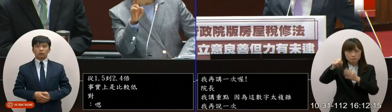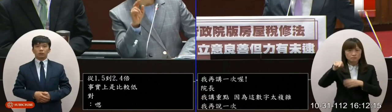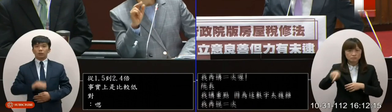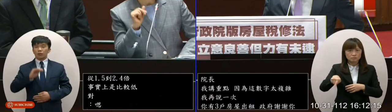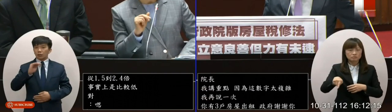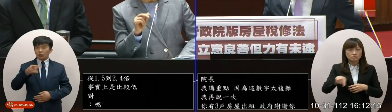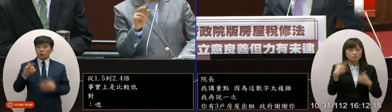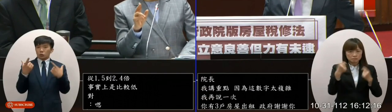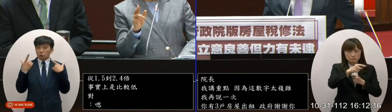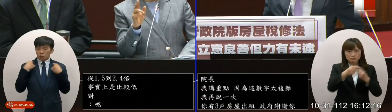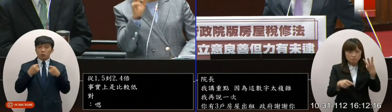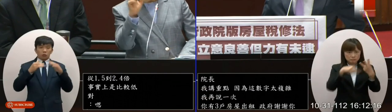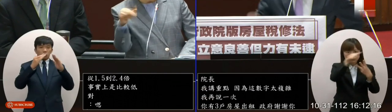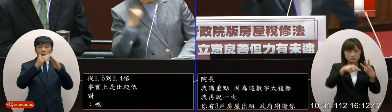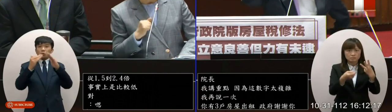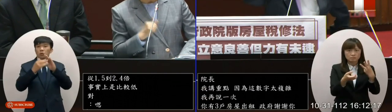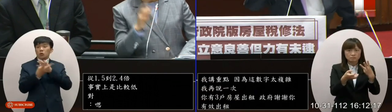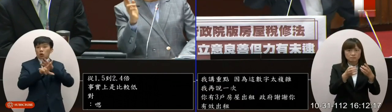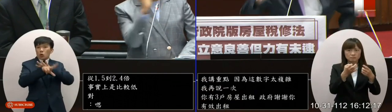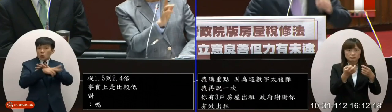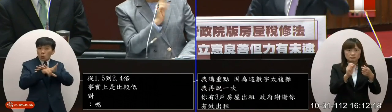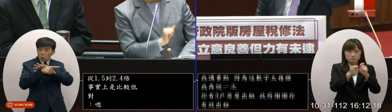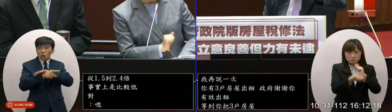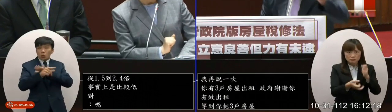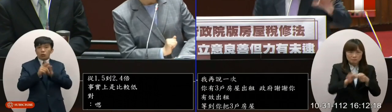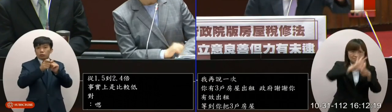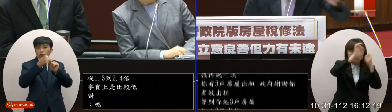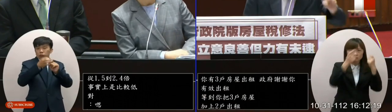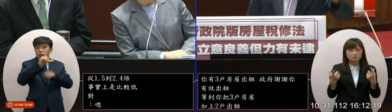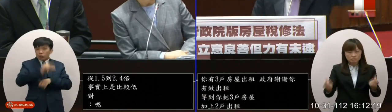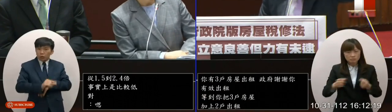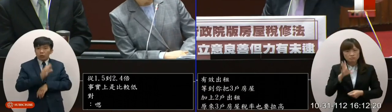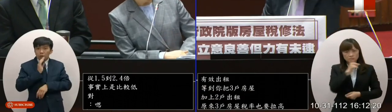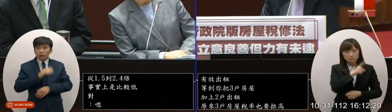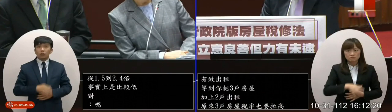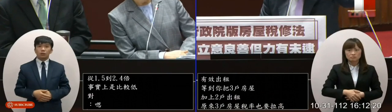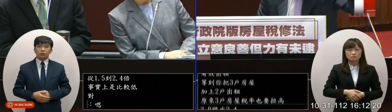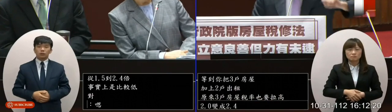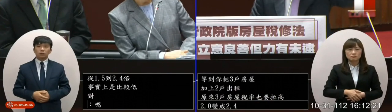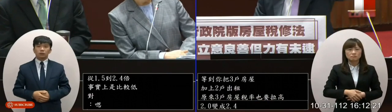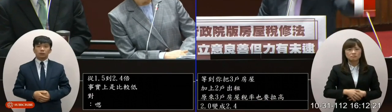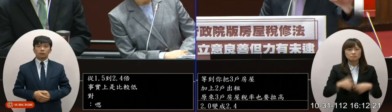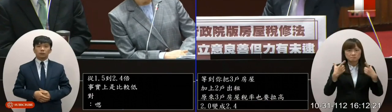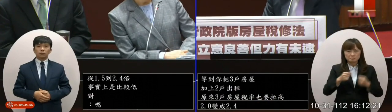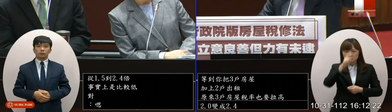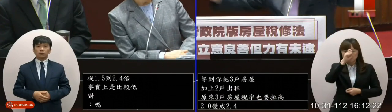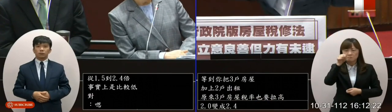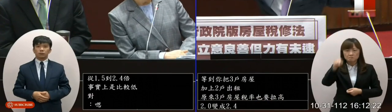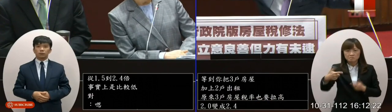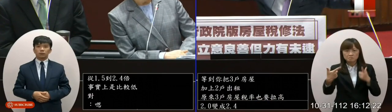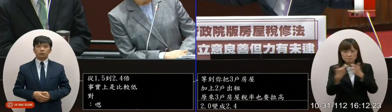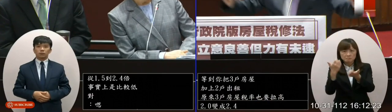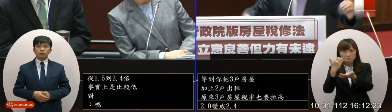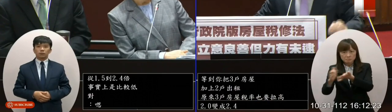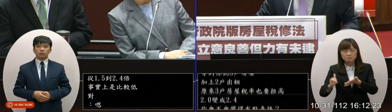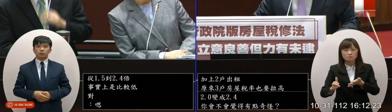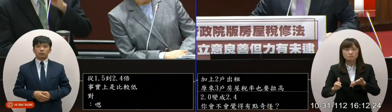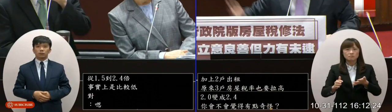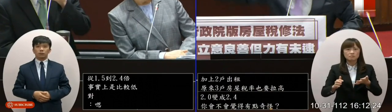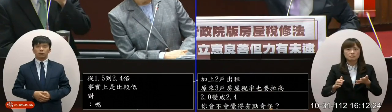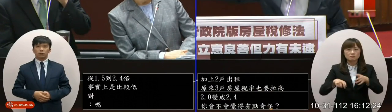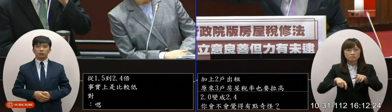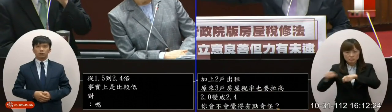可是他那原來兩戶空置的房屋他的稅率就下降了你用這個藥要去治這個病結果不是這個藥治這個病是拿其他的